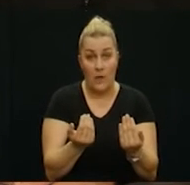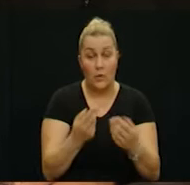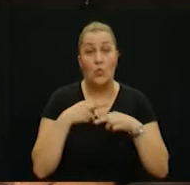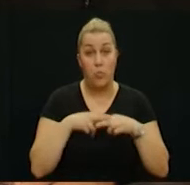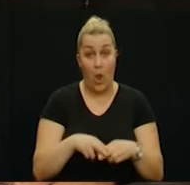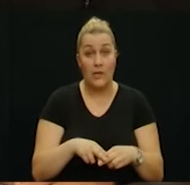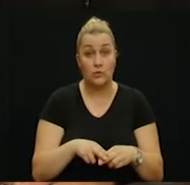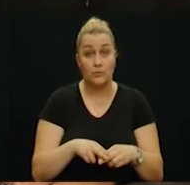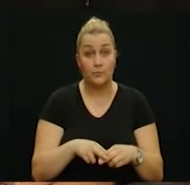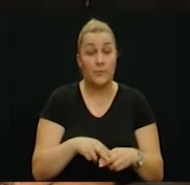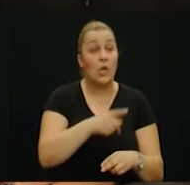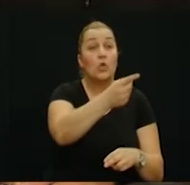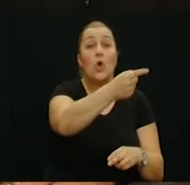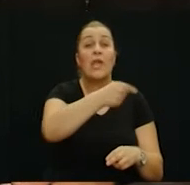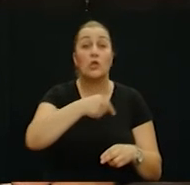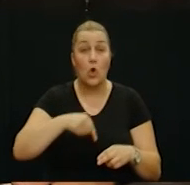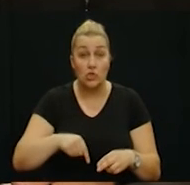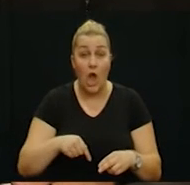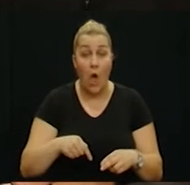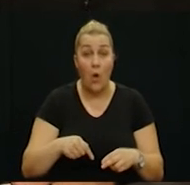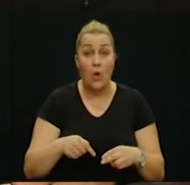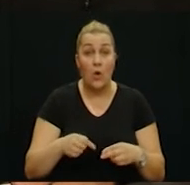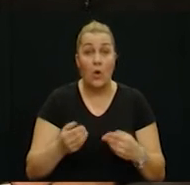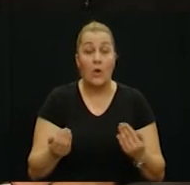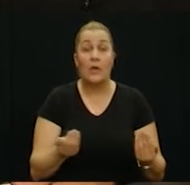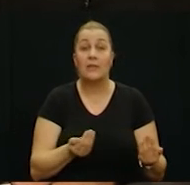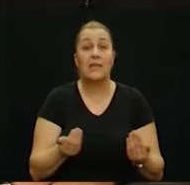u bolnicu i dok je došao djete